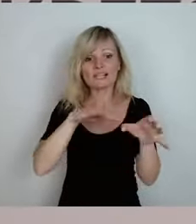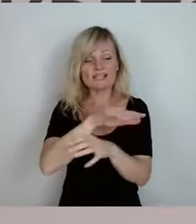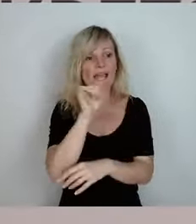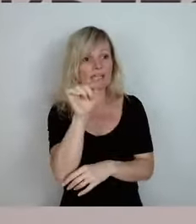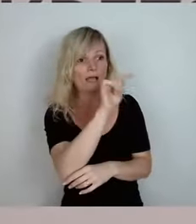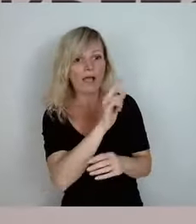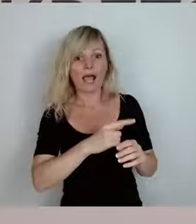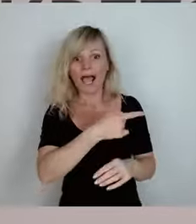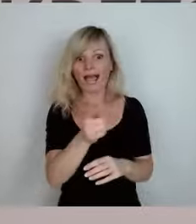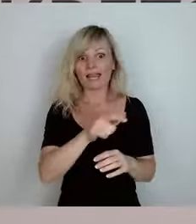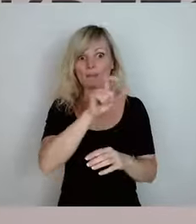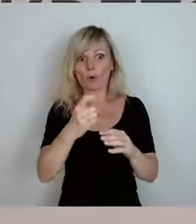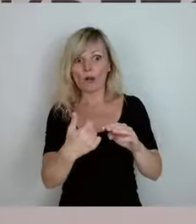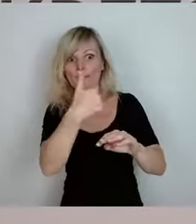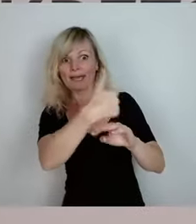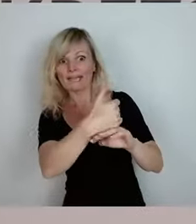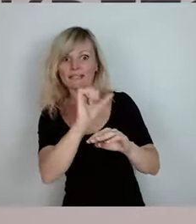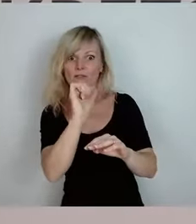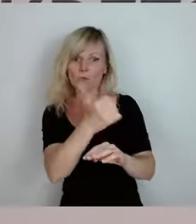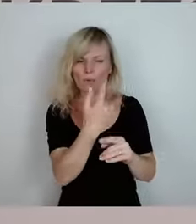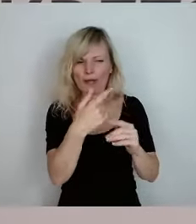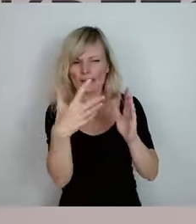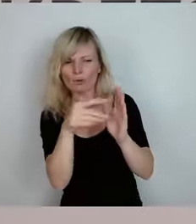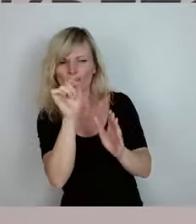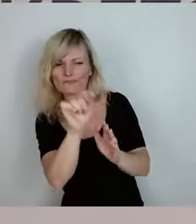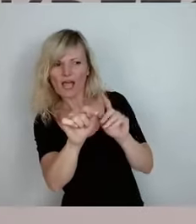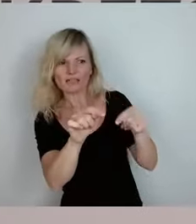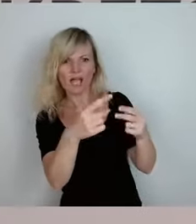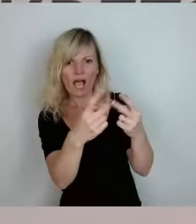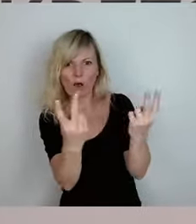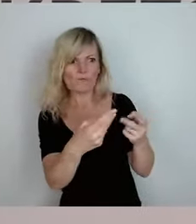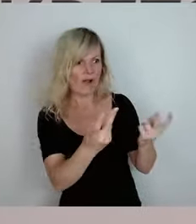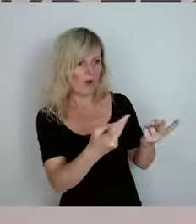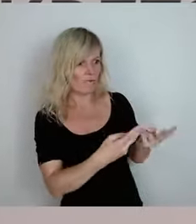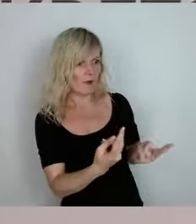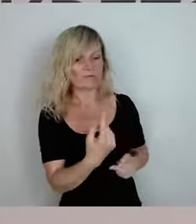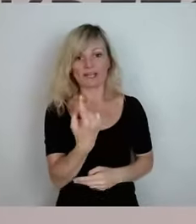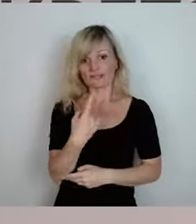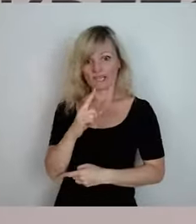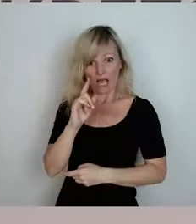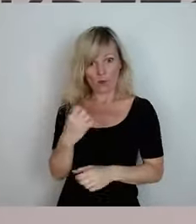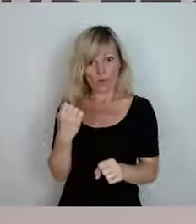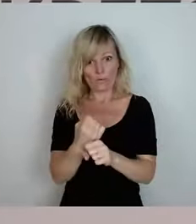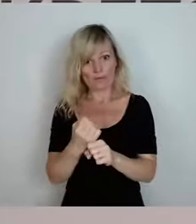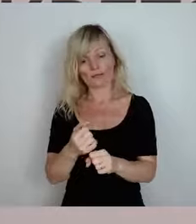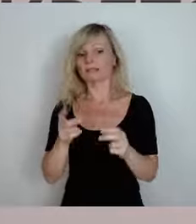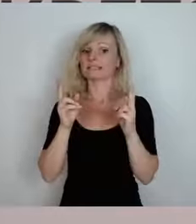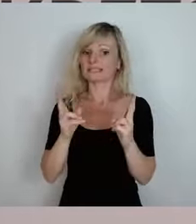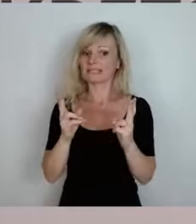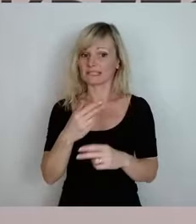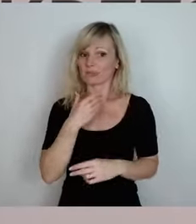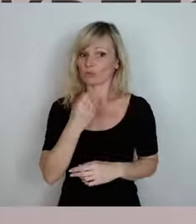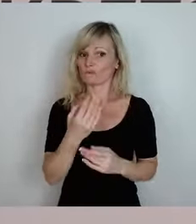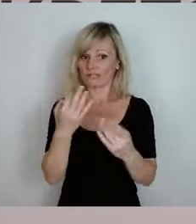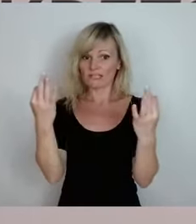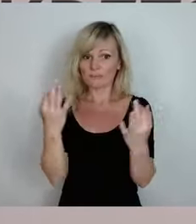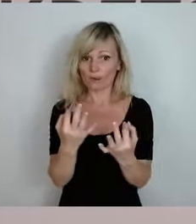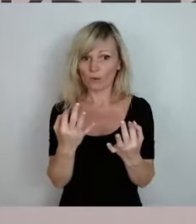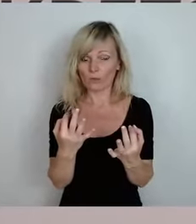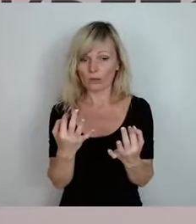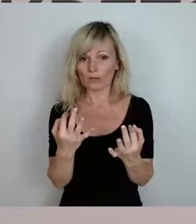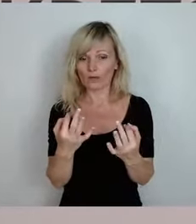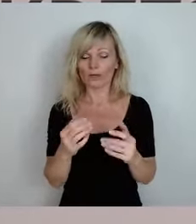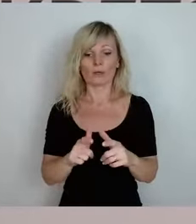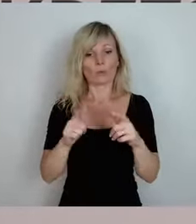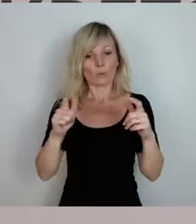auszuweisen, dort nochmal was zu gucken. Also, wir müssen das auch tun. Das ist absolut richtig und notwendig. Über Größe und Lage muss man immer